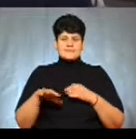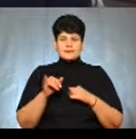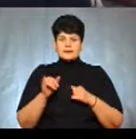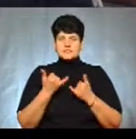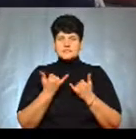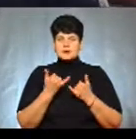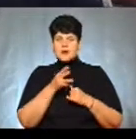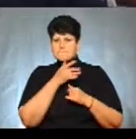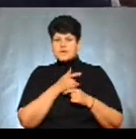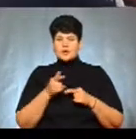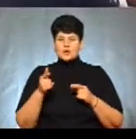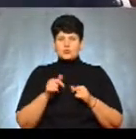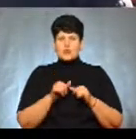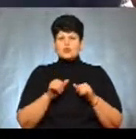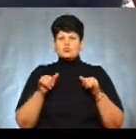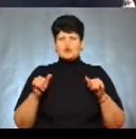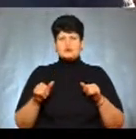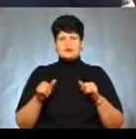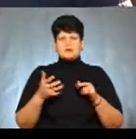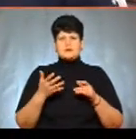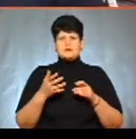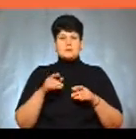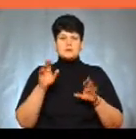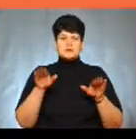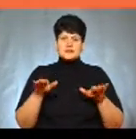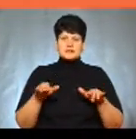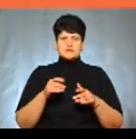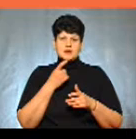період розмноження птиці, відкладення аєц.